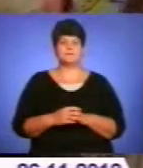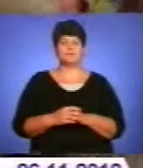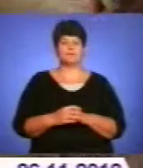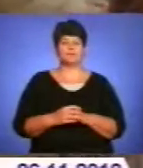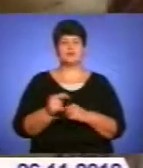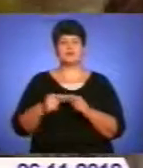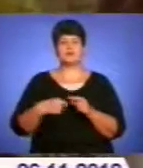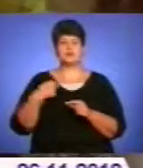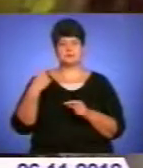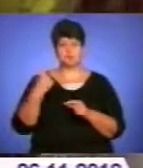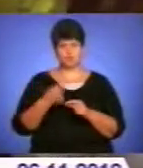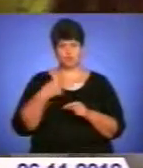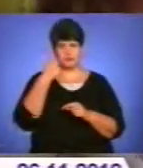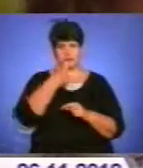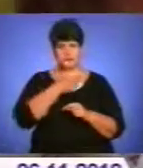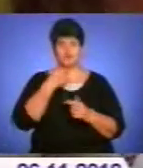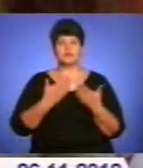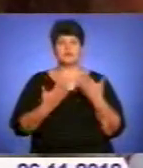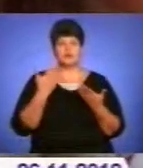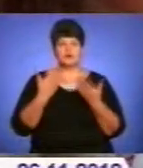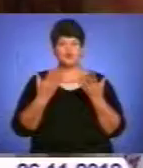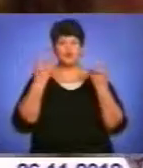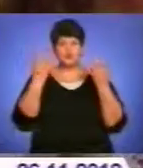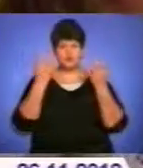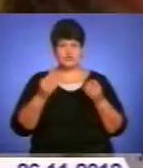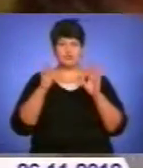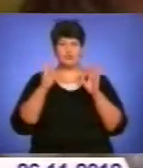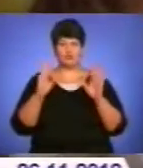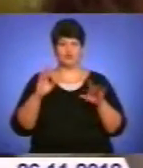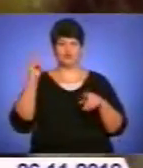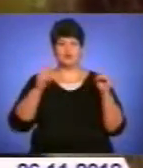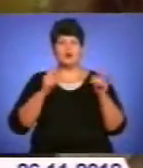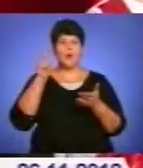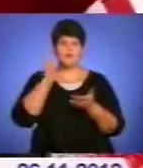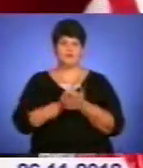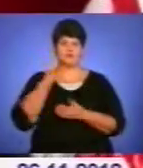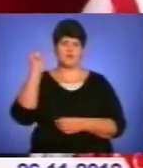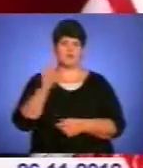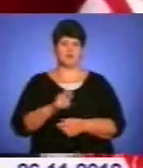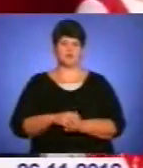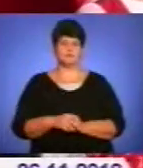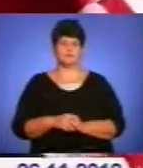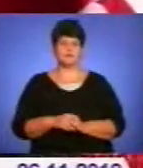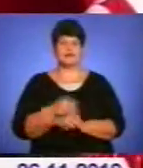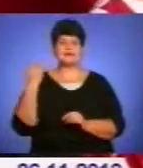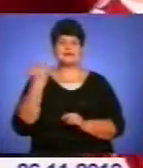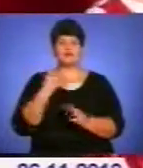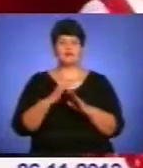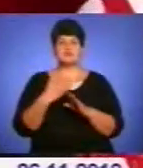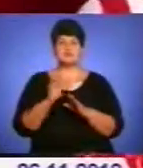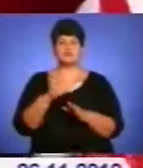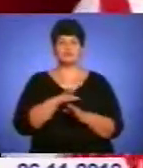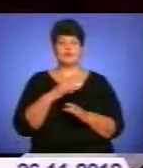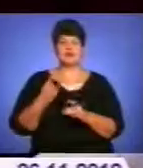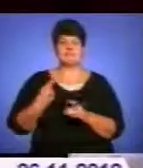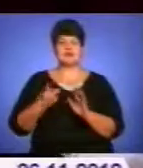На наступний рік, якщо ще будуть такі фестивали, обов'язково приїдуть. Цікавою частиною фестивальної програми стали